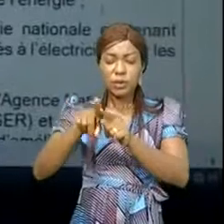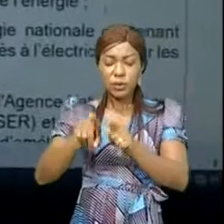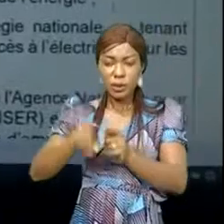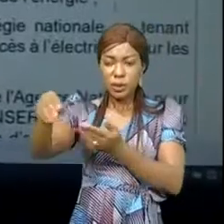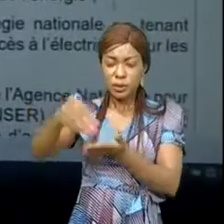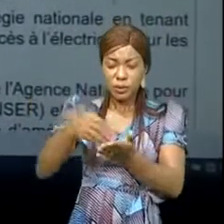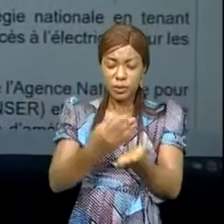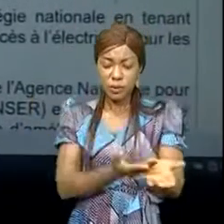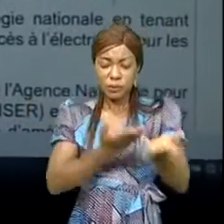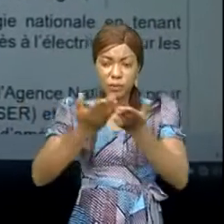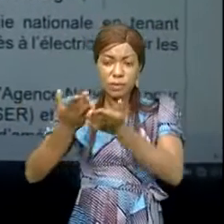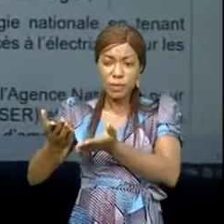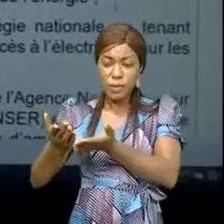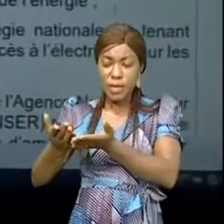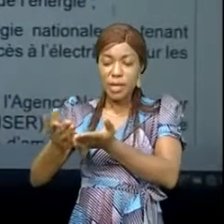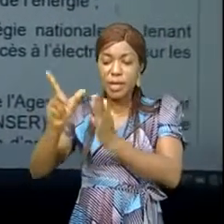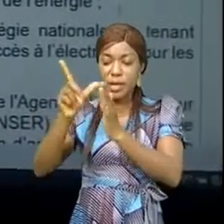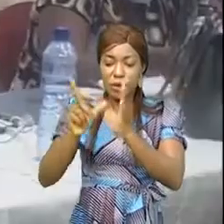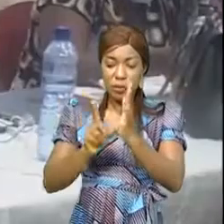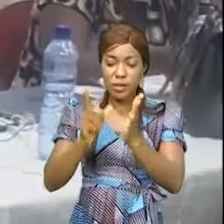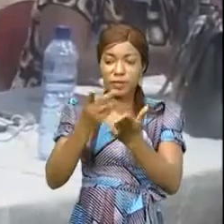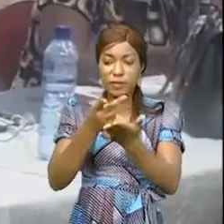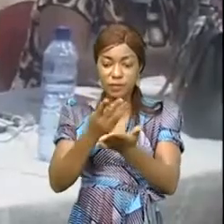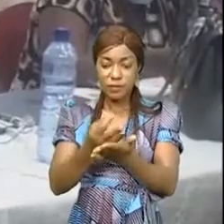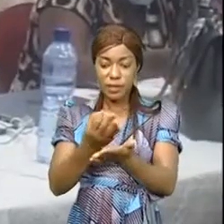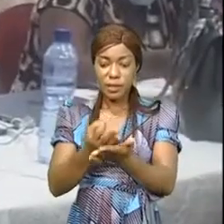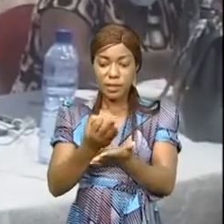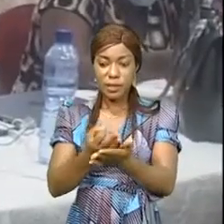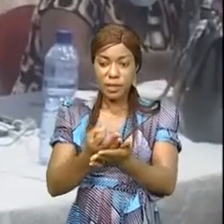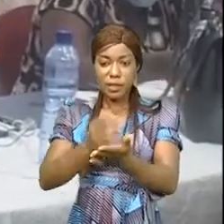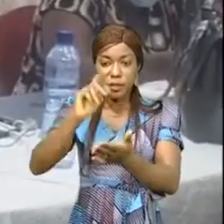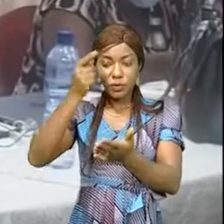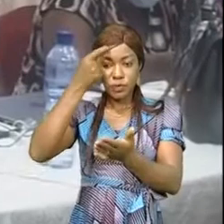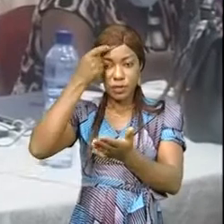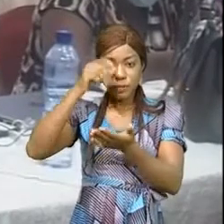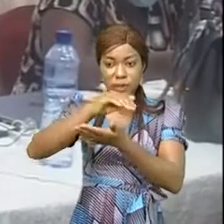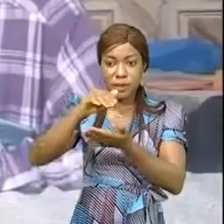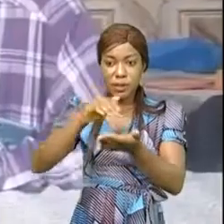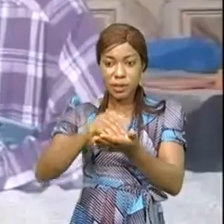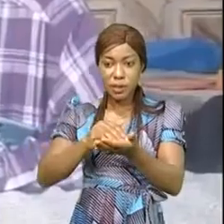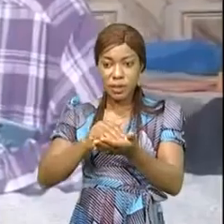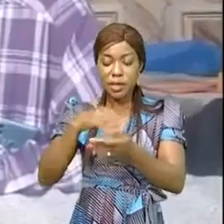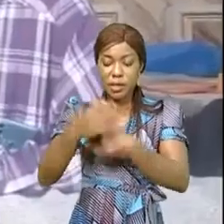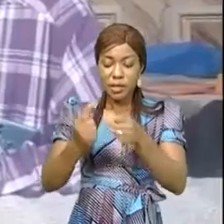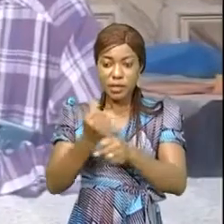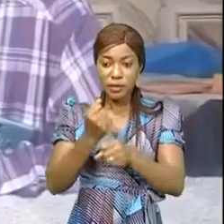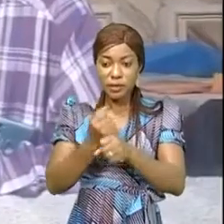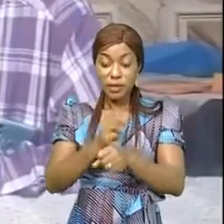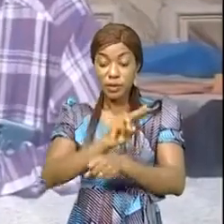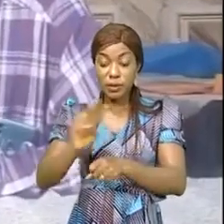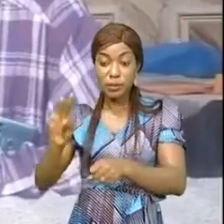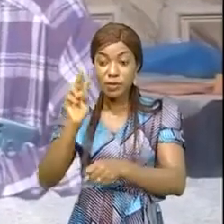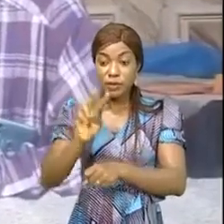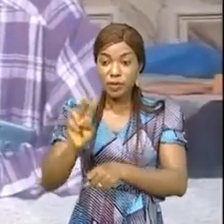apportée à l'élaboration de la loi des finances du gouvernement central pour l'exercice 2022. Leurs débats ont